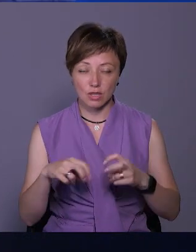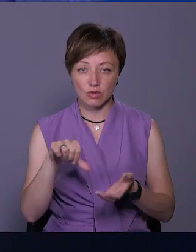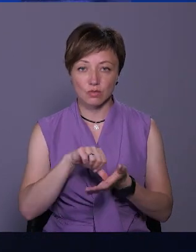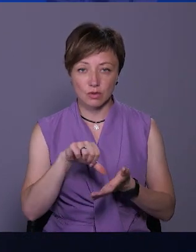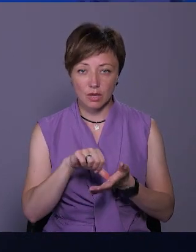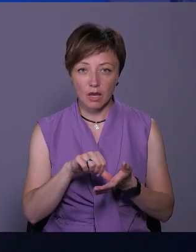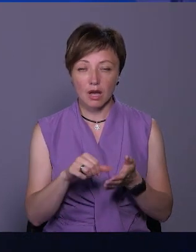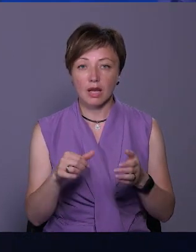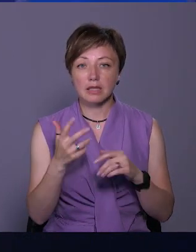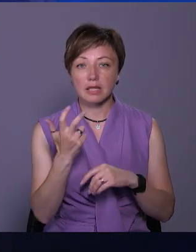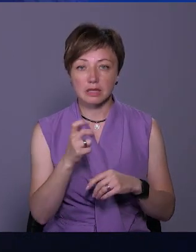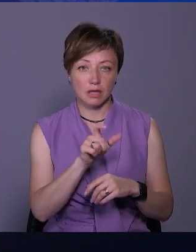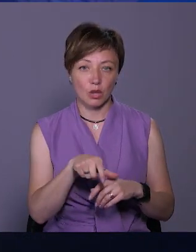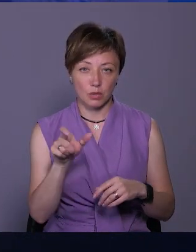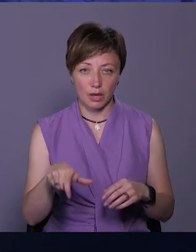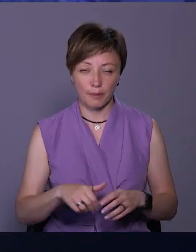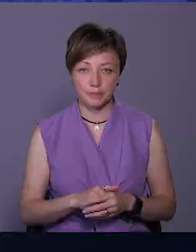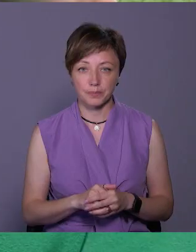взяли участь майже 300 людей.